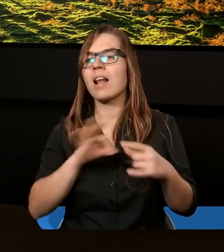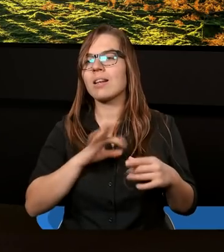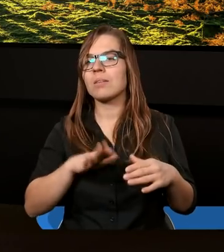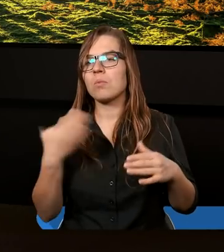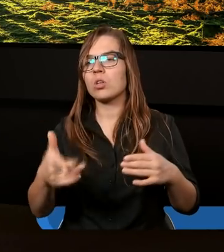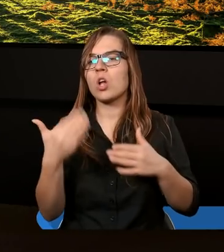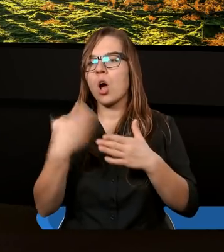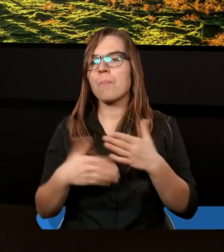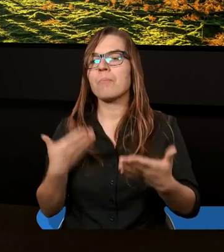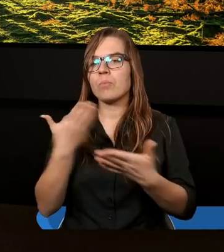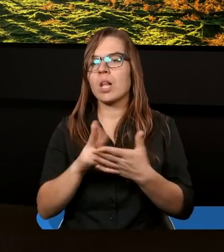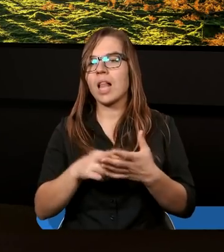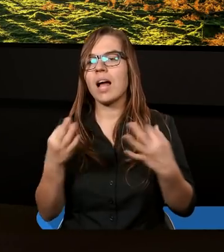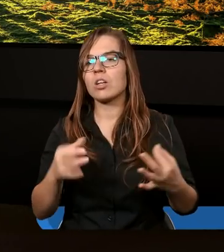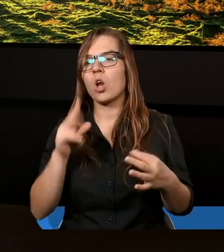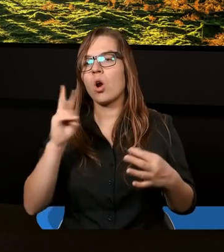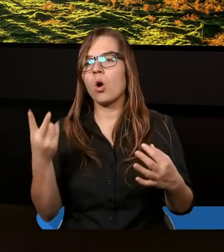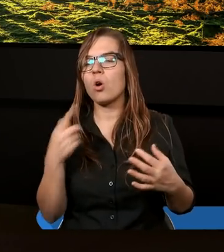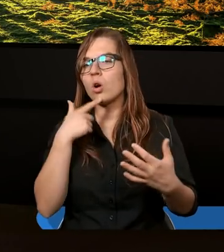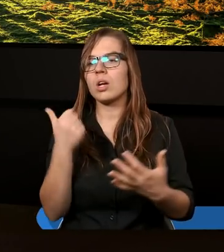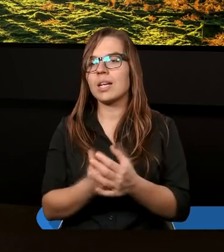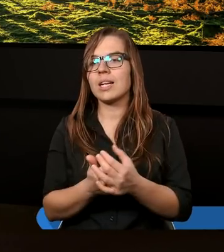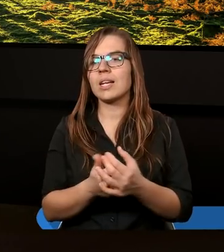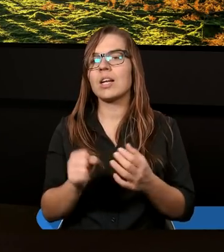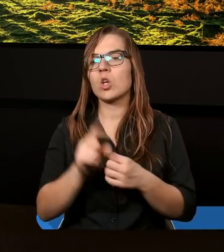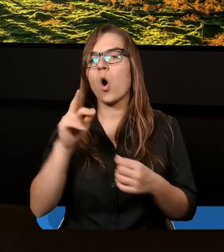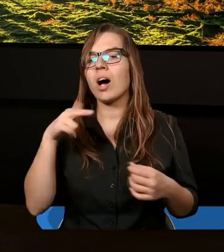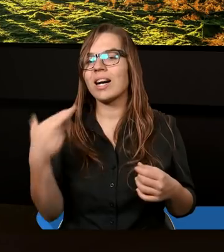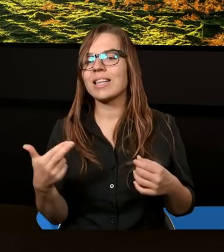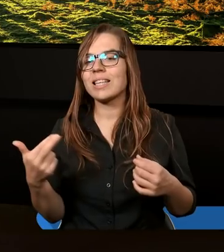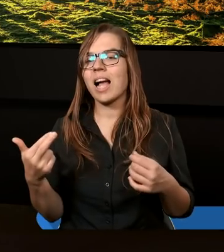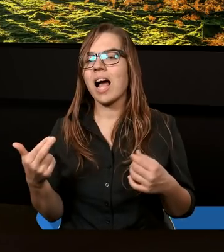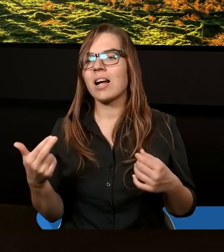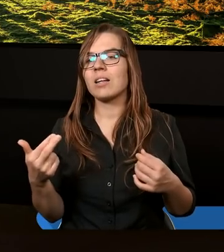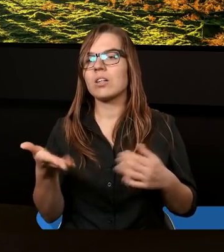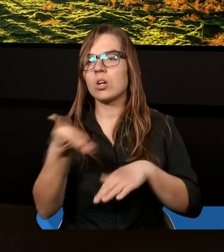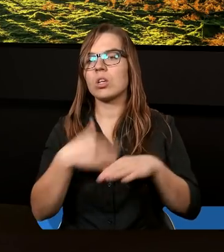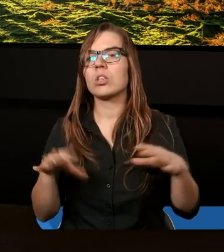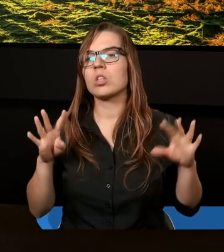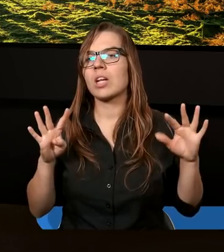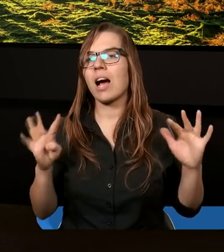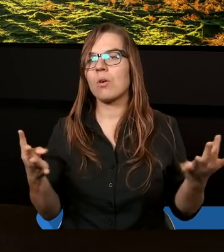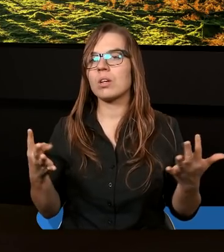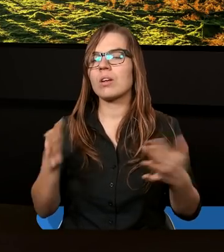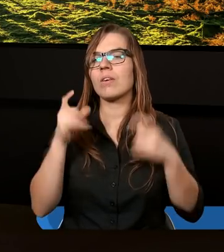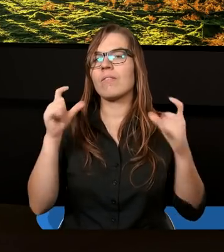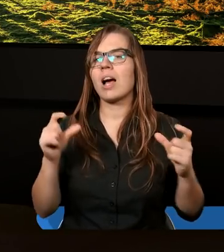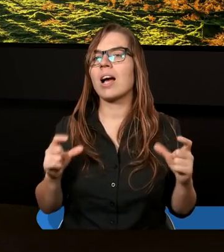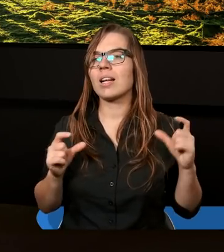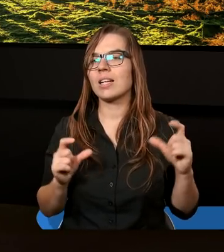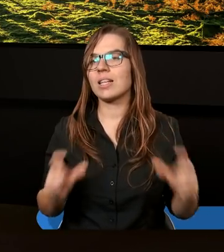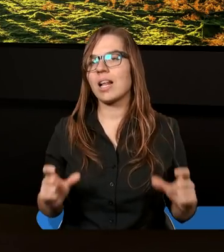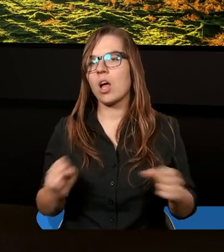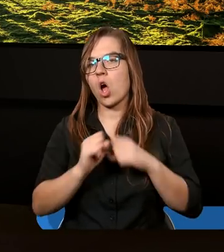mojej strony to jest ostatnia propozycja na dzisiaj. to drugi list do Koryntian, rozdział dziewiąty i wersety